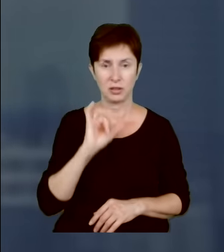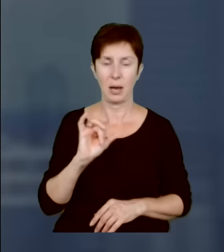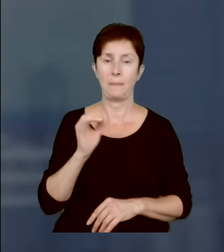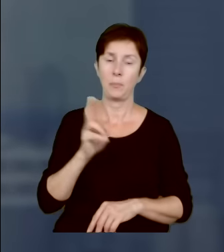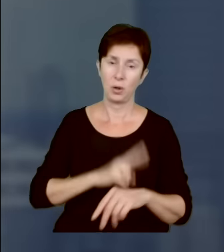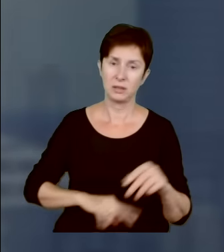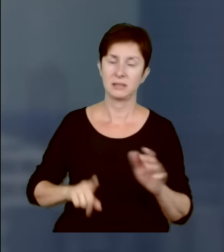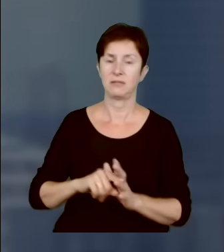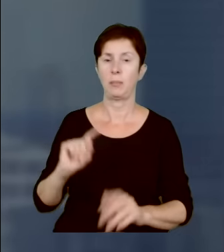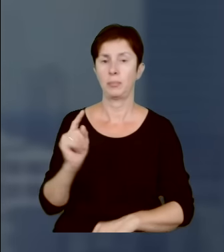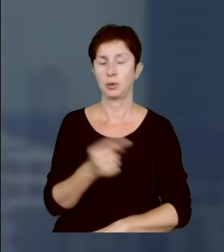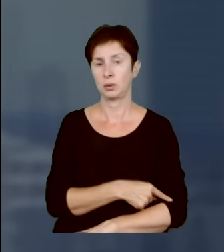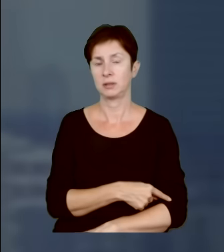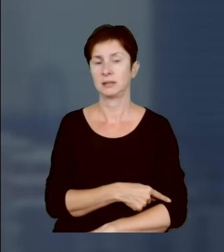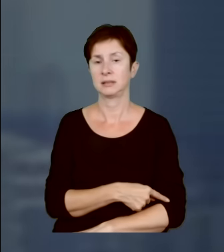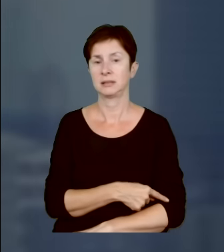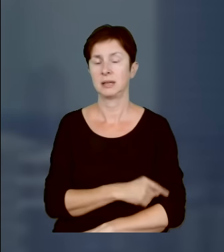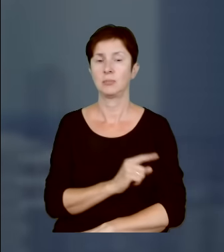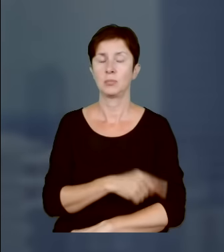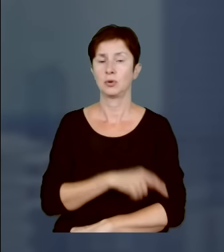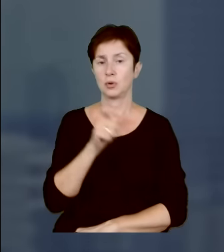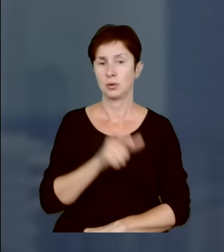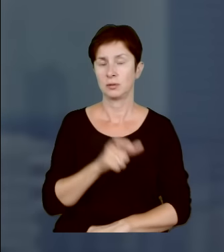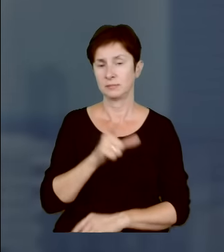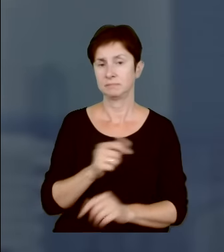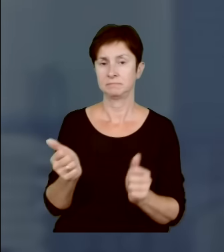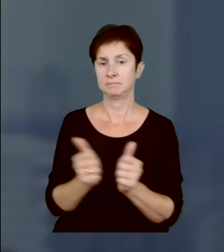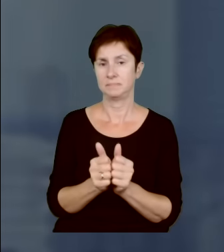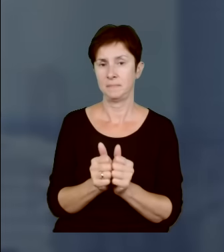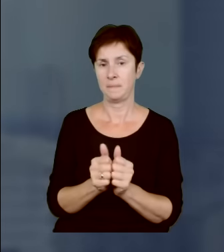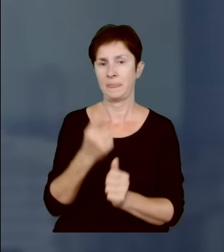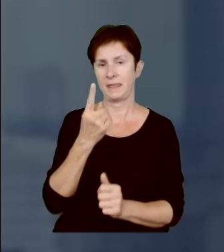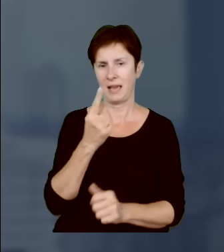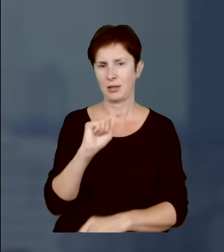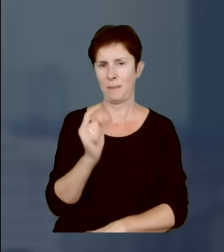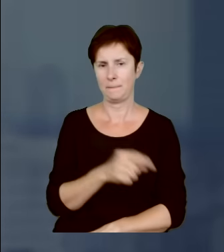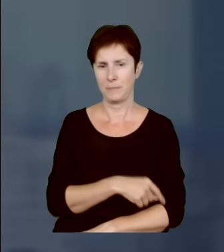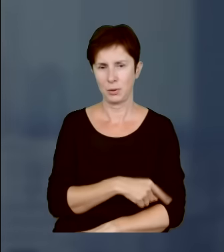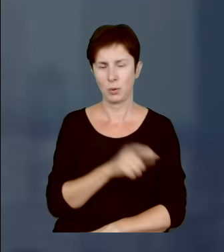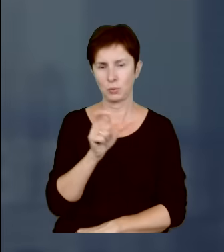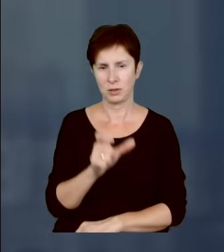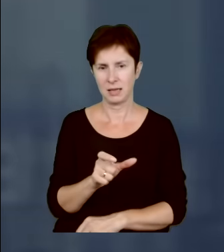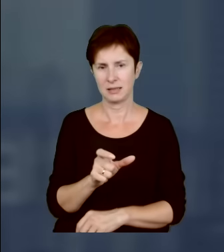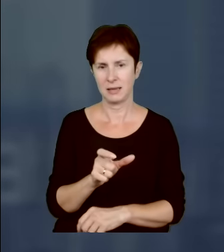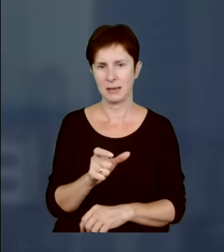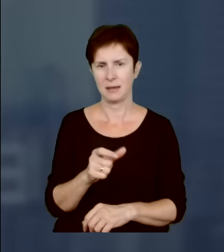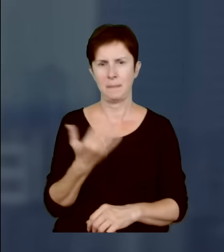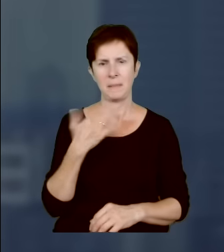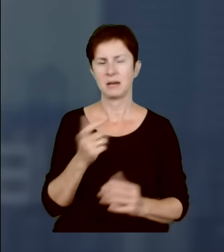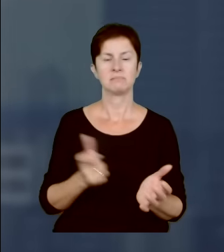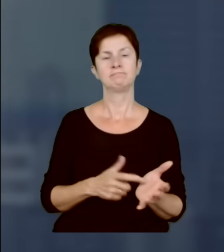wasyścia, właściwie powiedzmy sobie jeden prokurator był zwłaszcza taki bardzo żądny tego